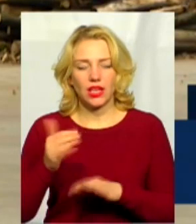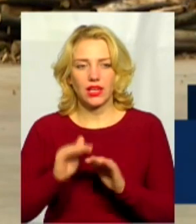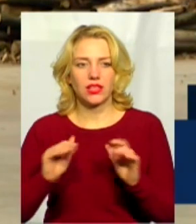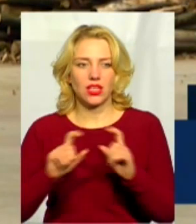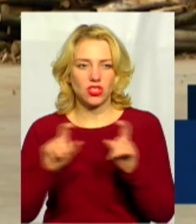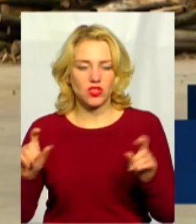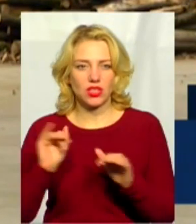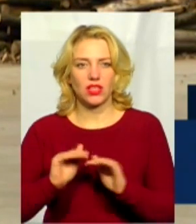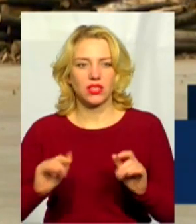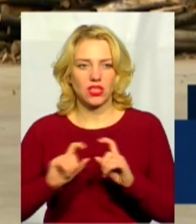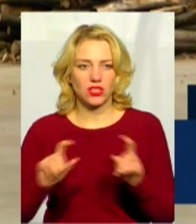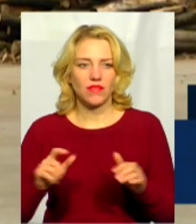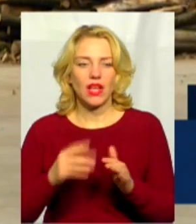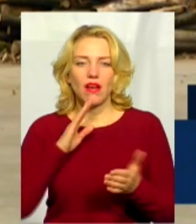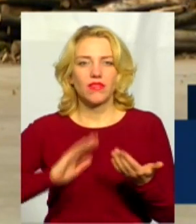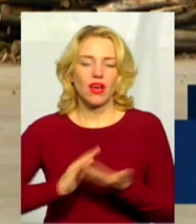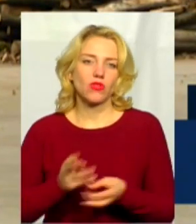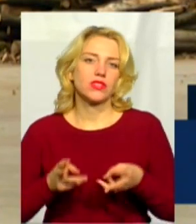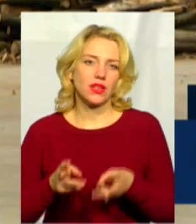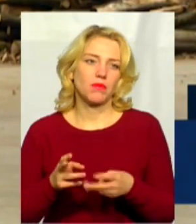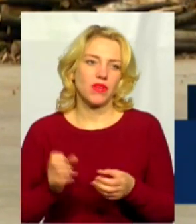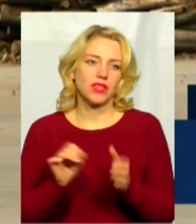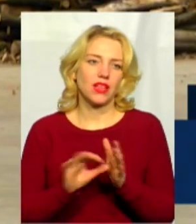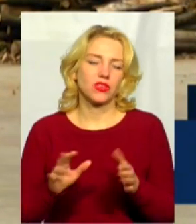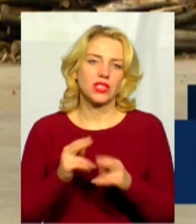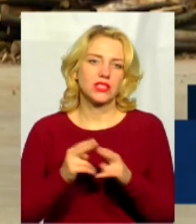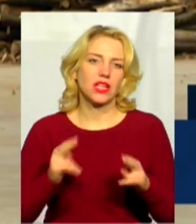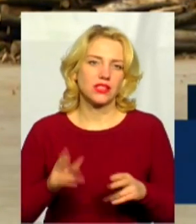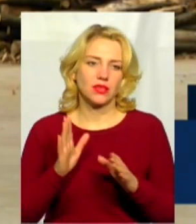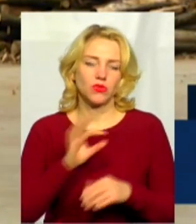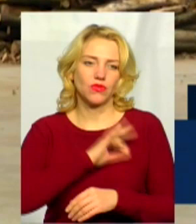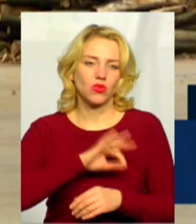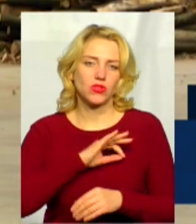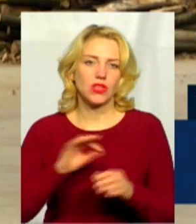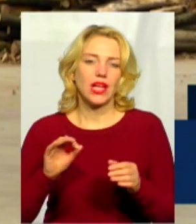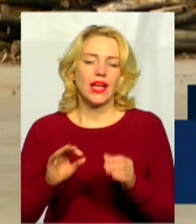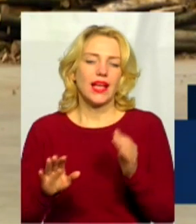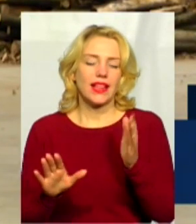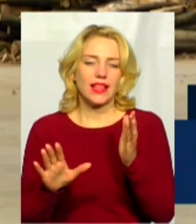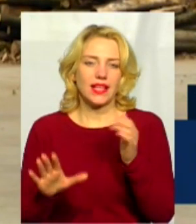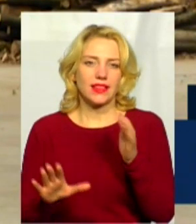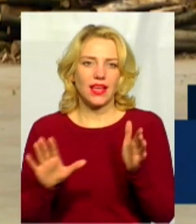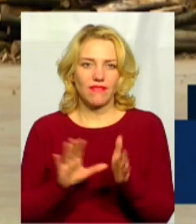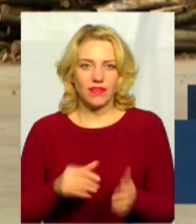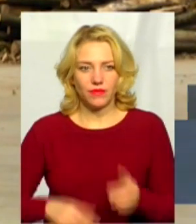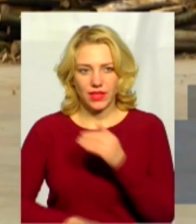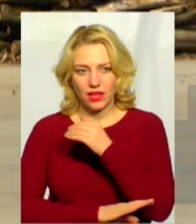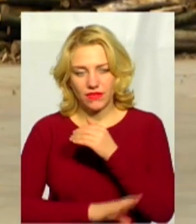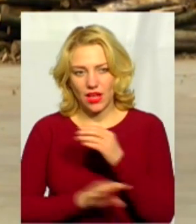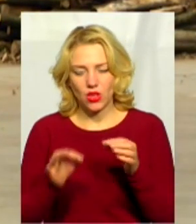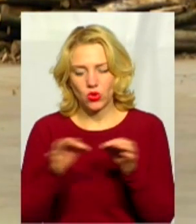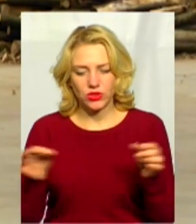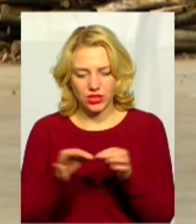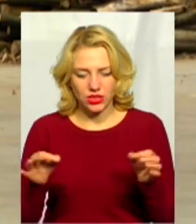якості палива на теплоелектростанцію у Кам'янці-Подільському використовуватимуть дерев'яну тріску, солому, а також відходи від